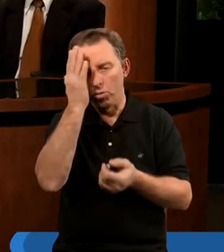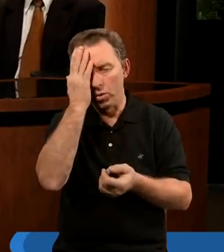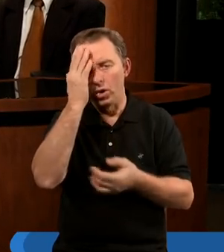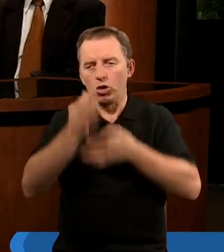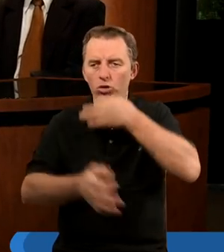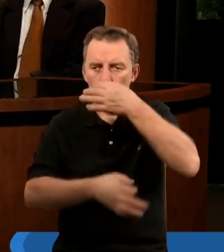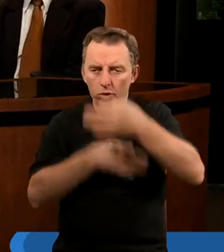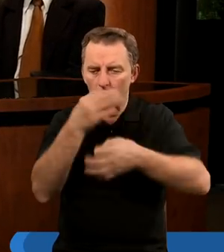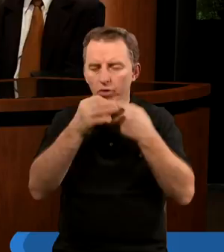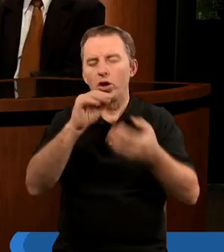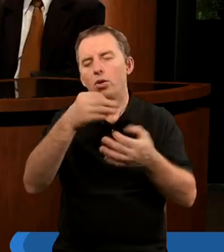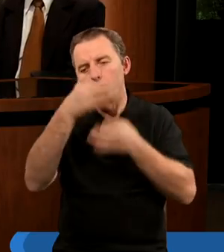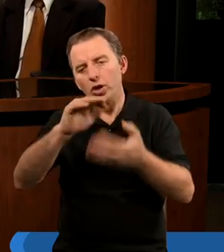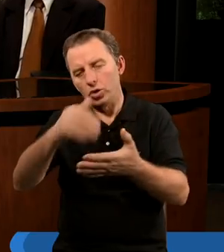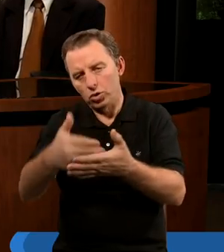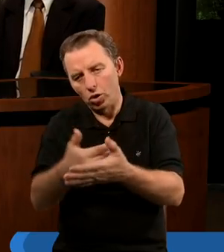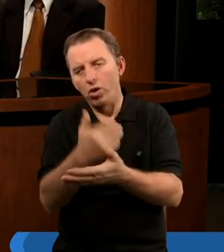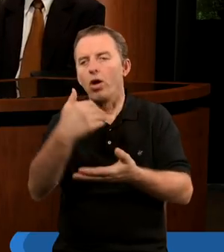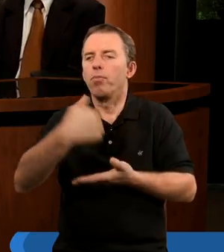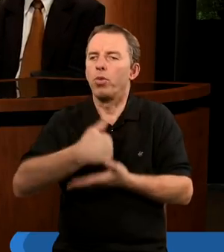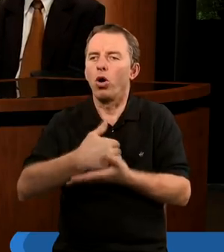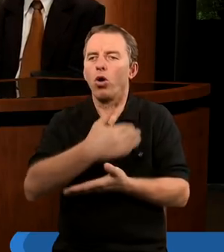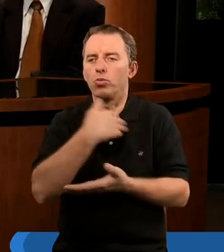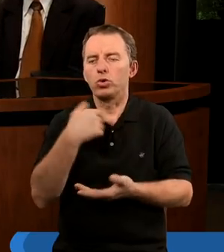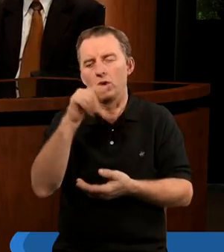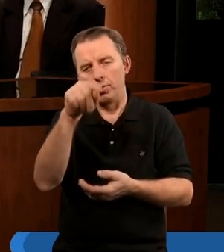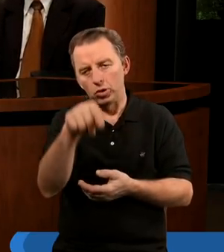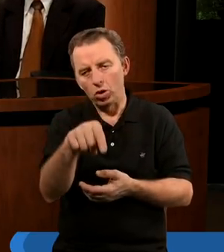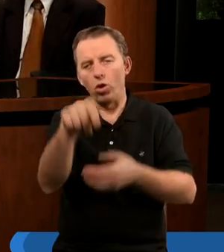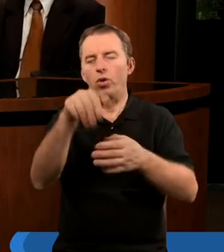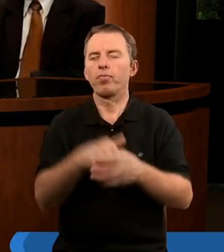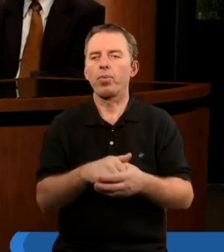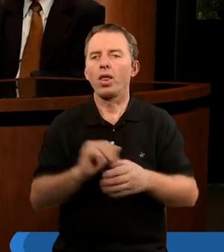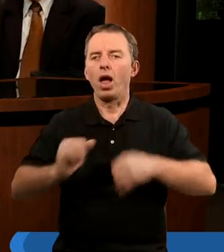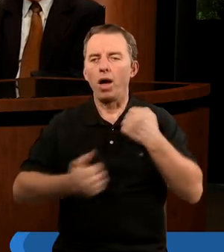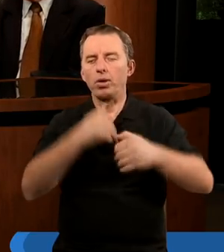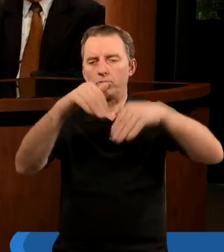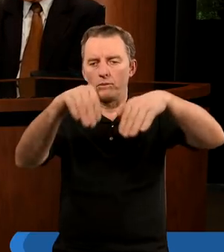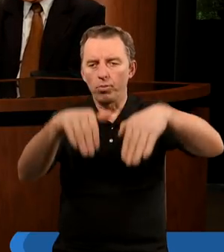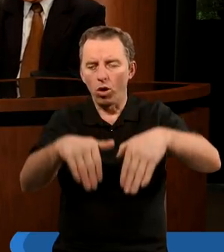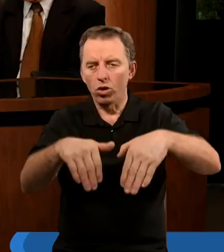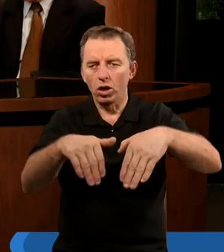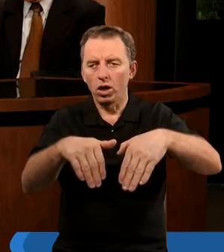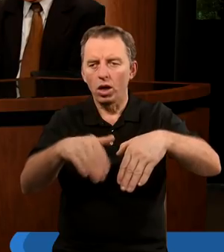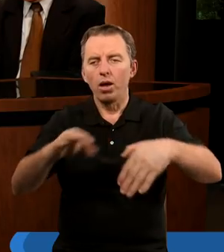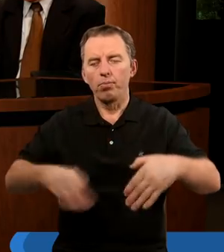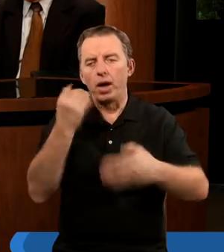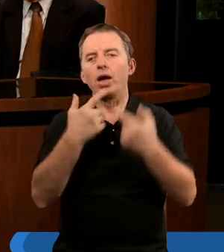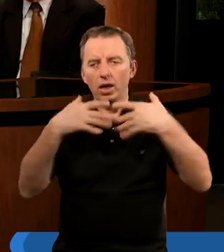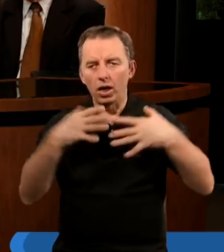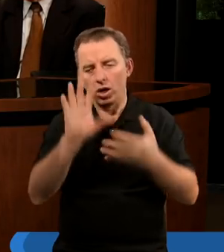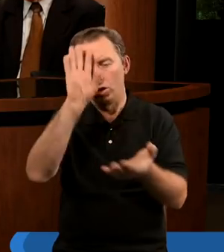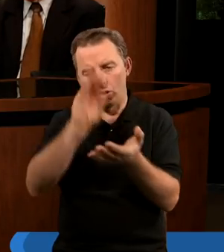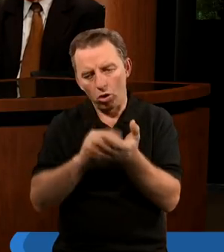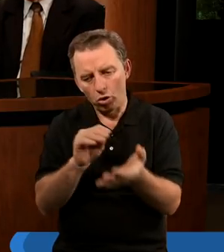umieli śpiewać pieśniową. Pomóż nam to i abyśmy mogli, Panie, z radością